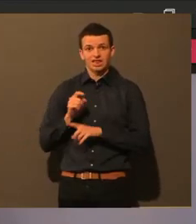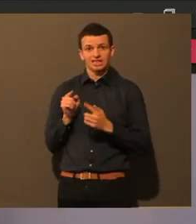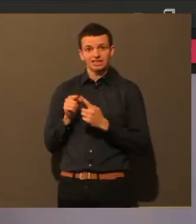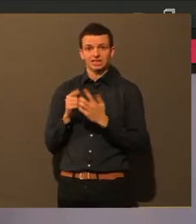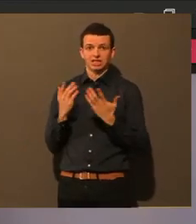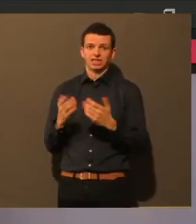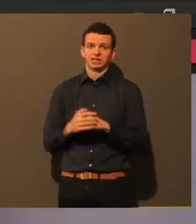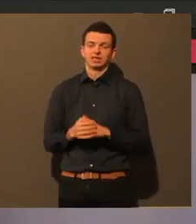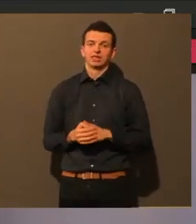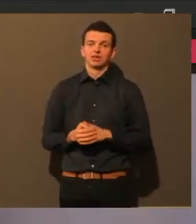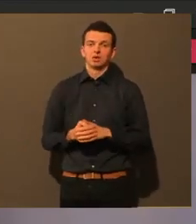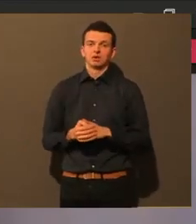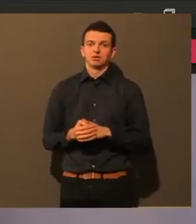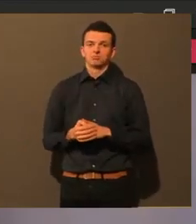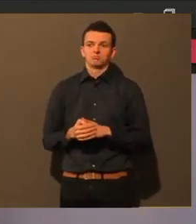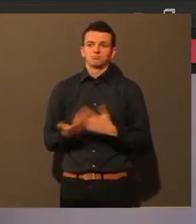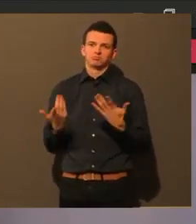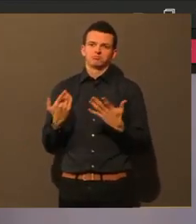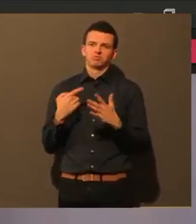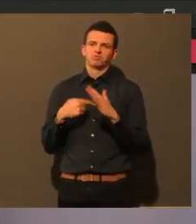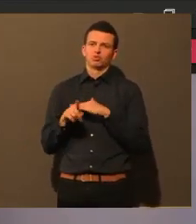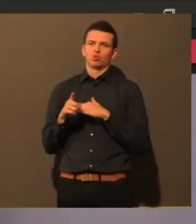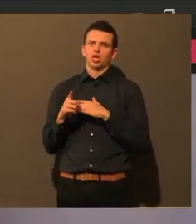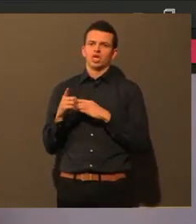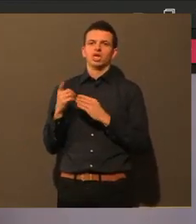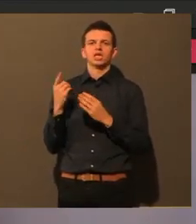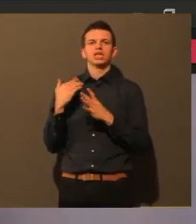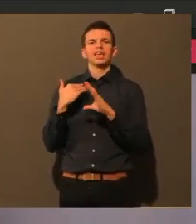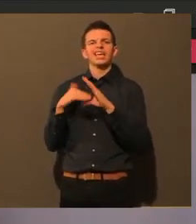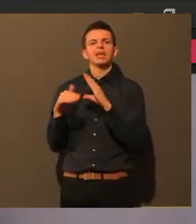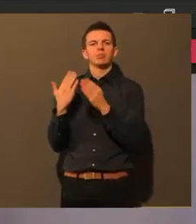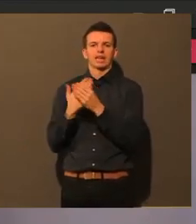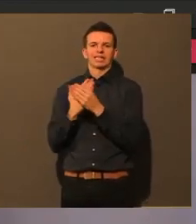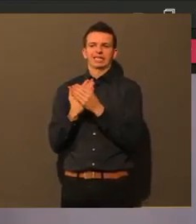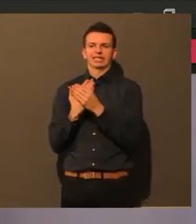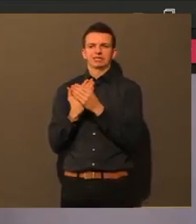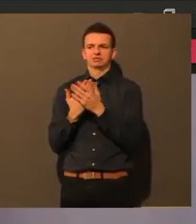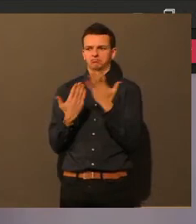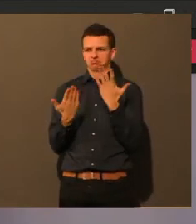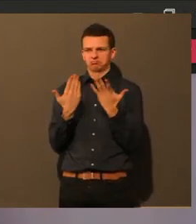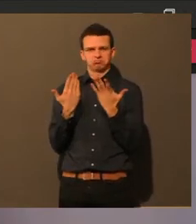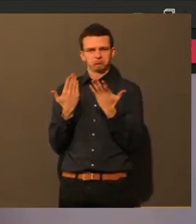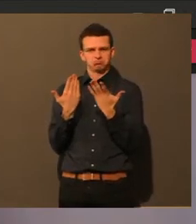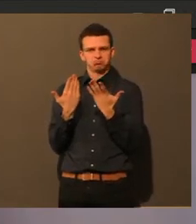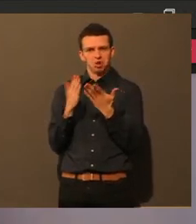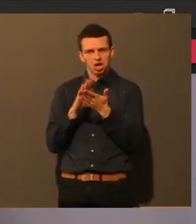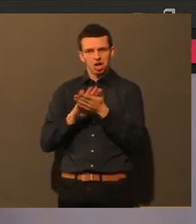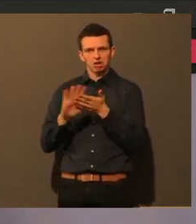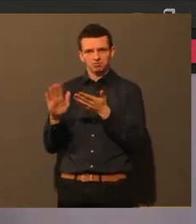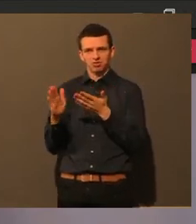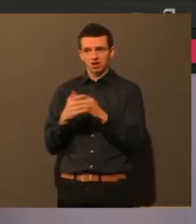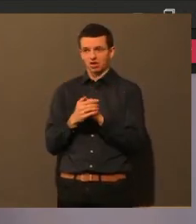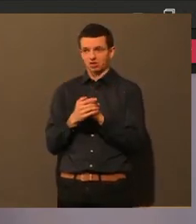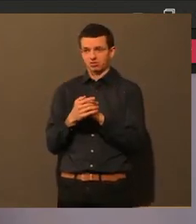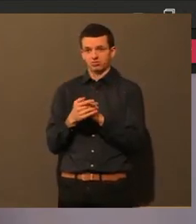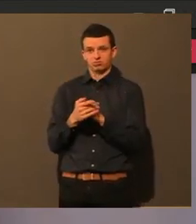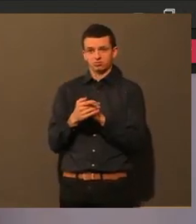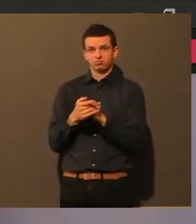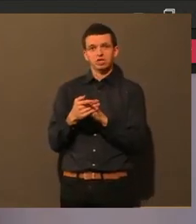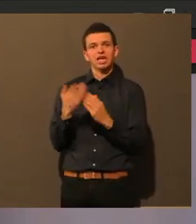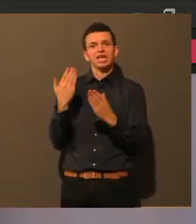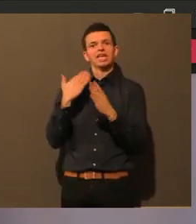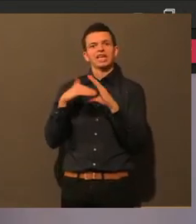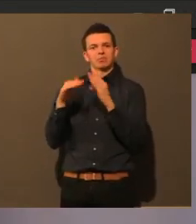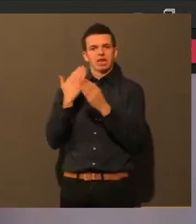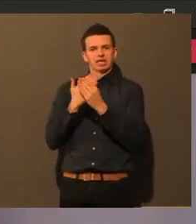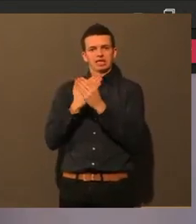sich vielleicht ja, oder kann man sich dann freiwillig melden oder die Leute, die Interesse daran hätten oder sich freuen würden oder man überrascht seine